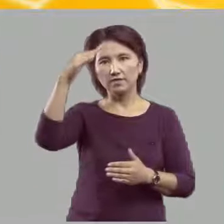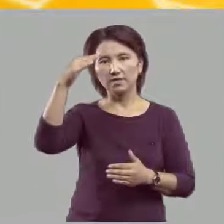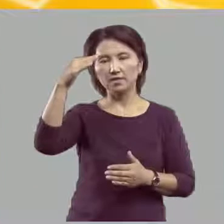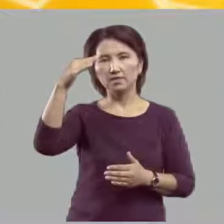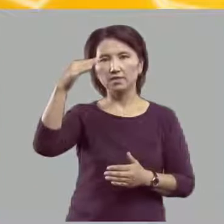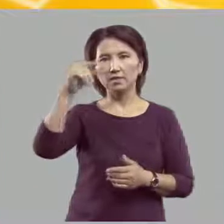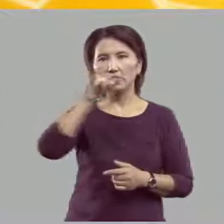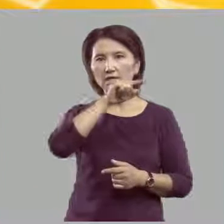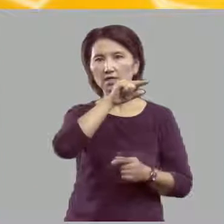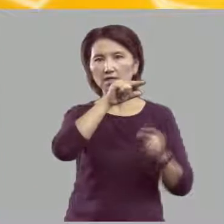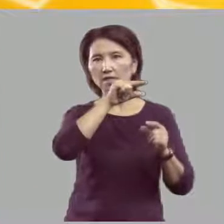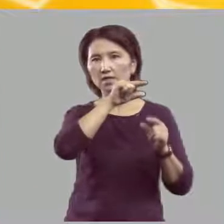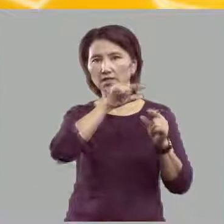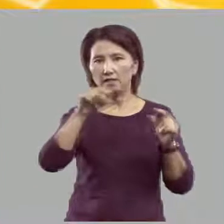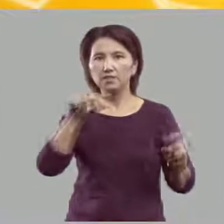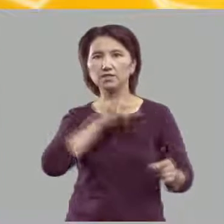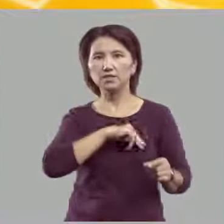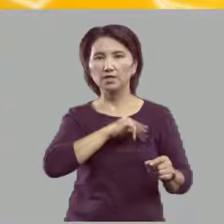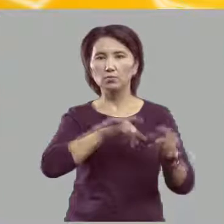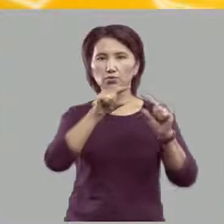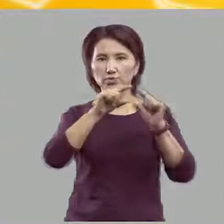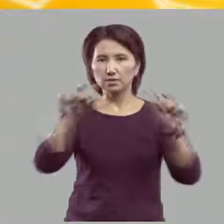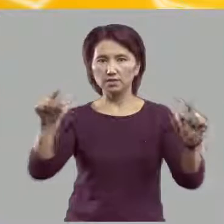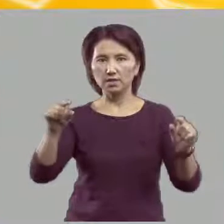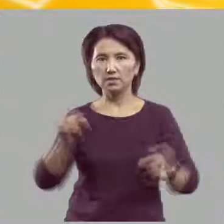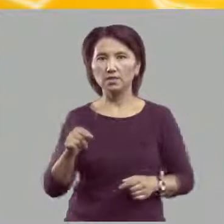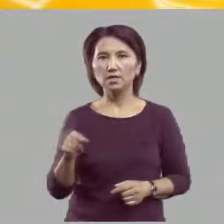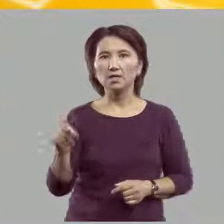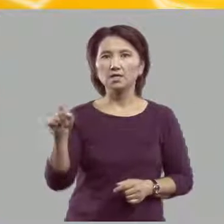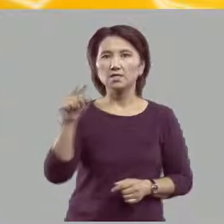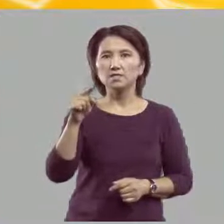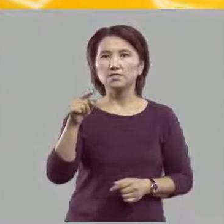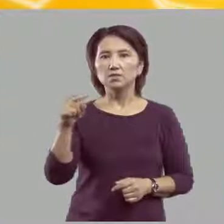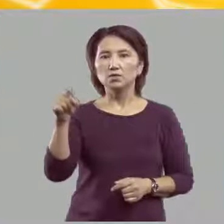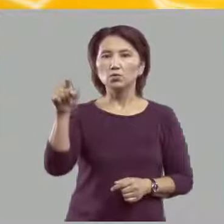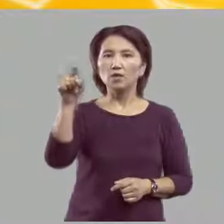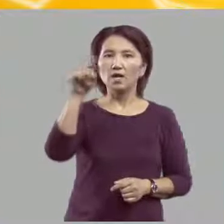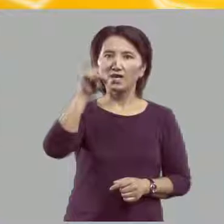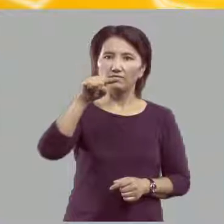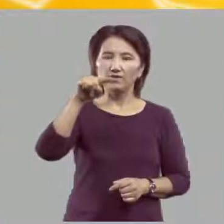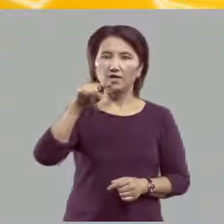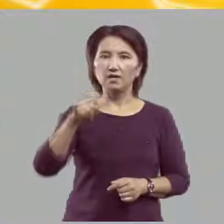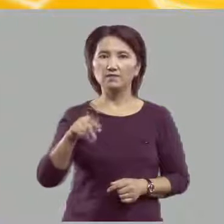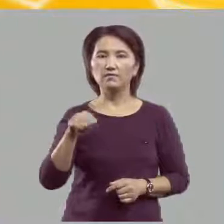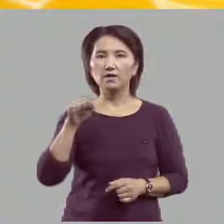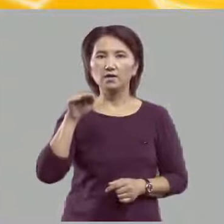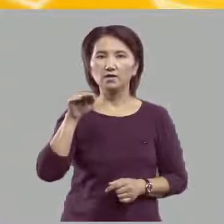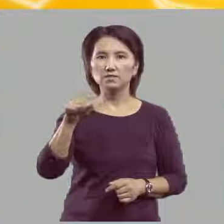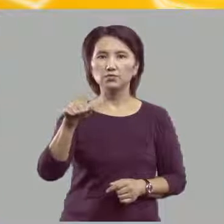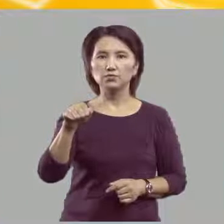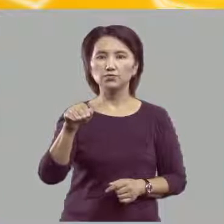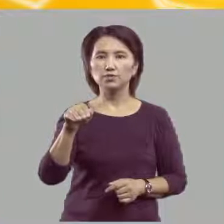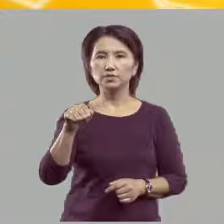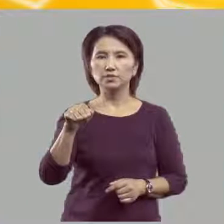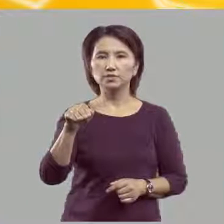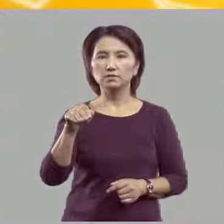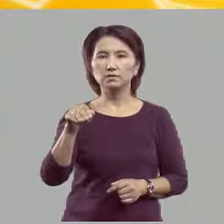строки, закругляем влево, коснувшись её.